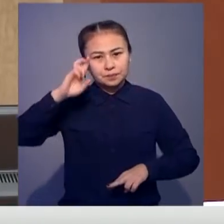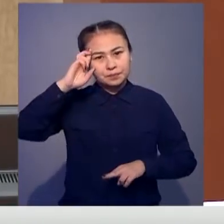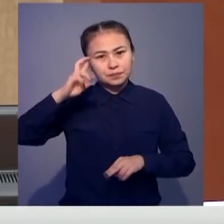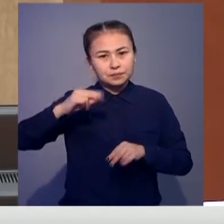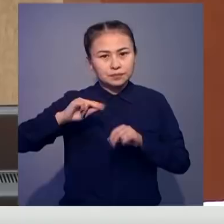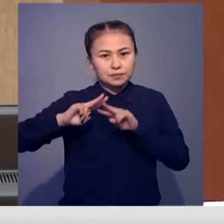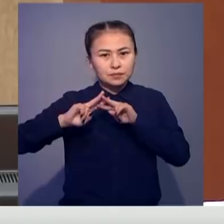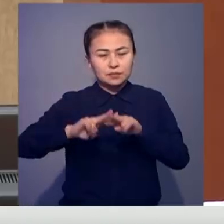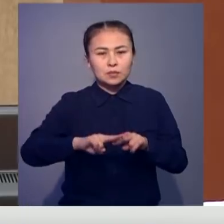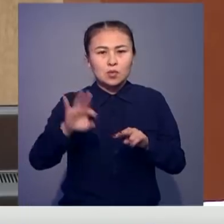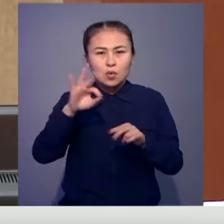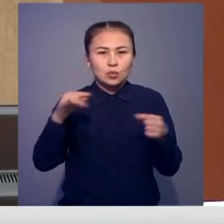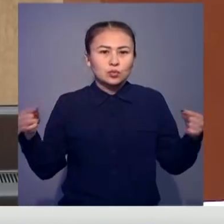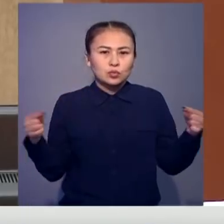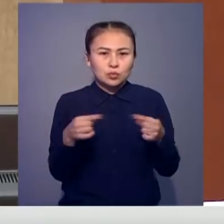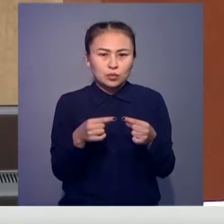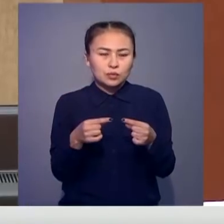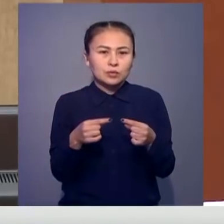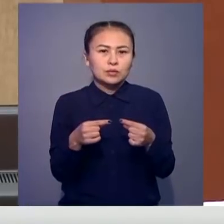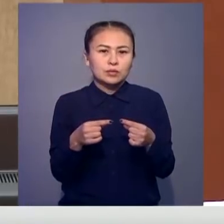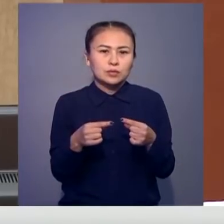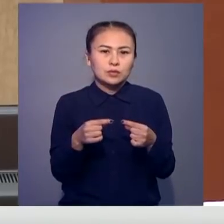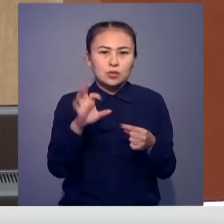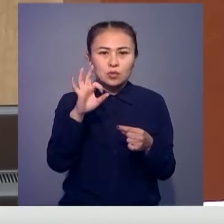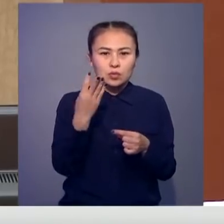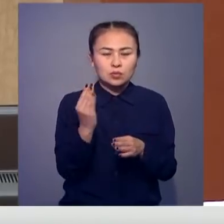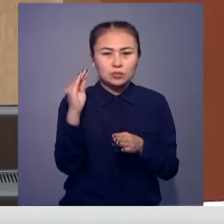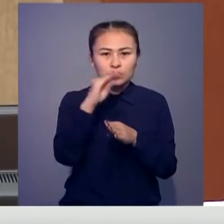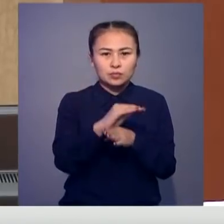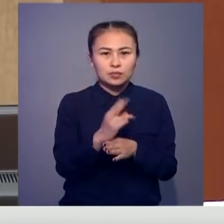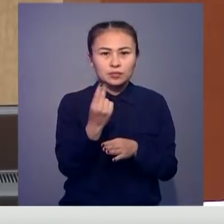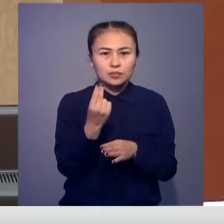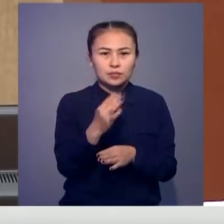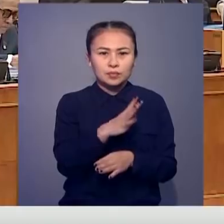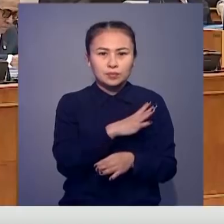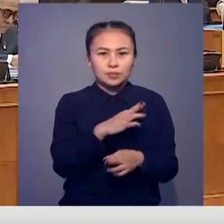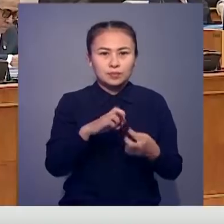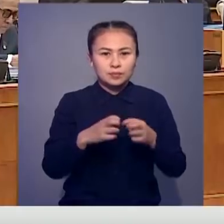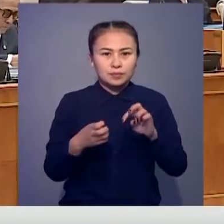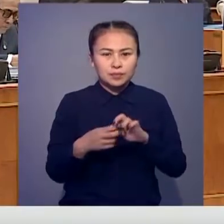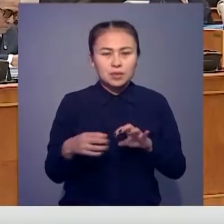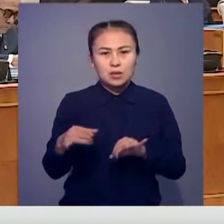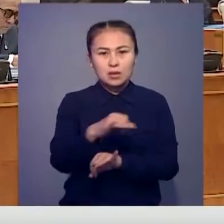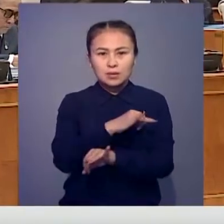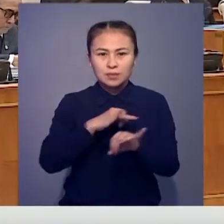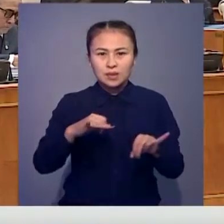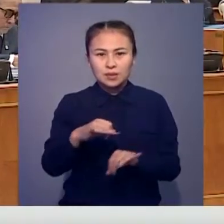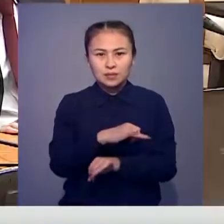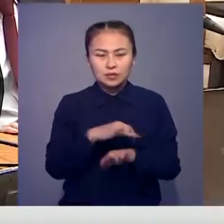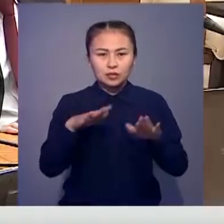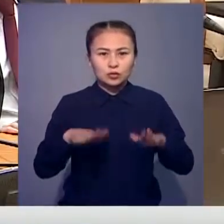нақтылау бойынша әліметтік салағы қосымша қаражаттар қаралып отыр. Бұл